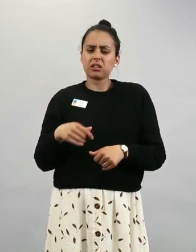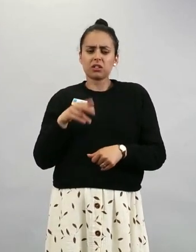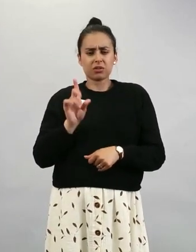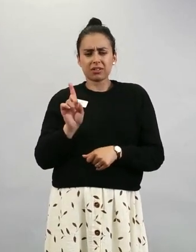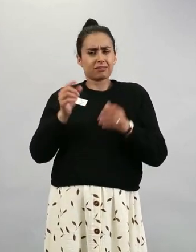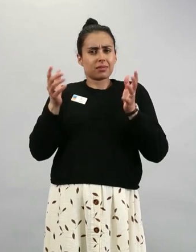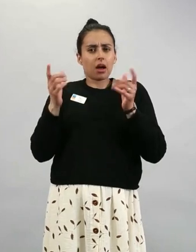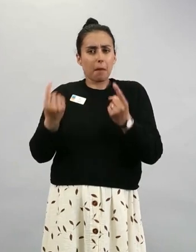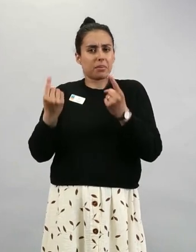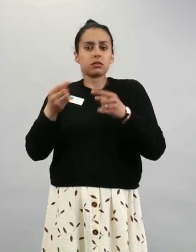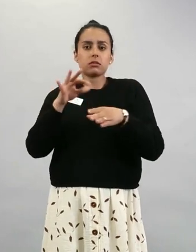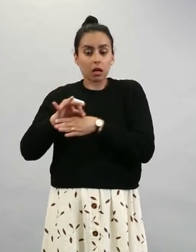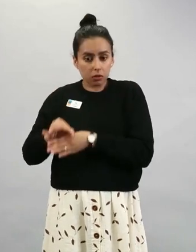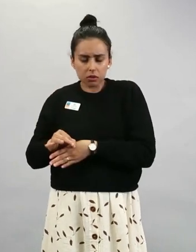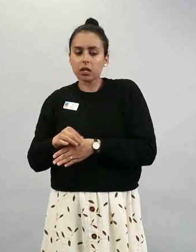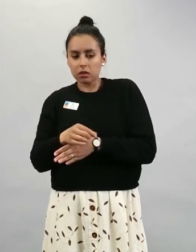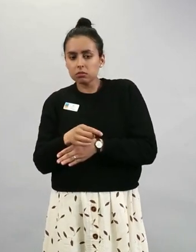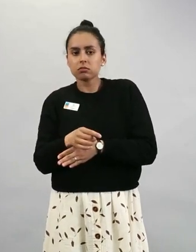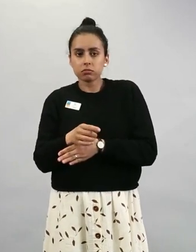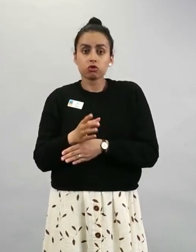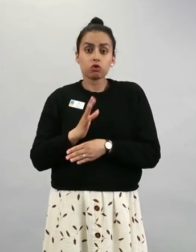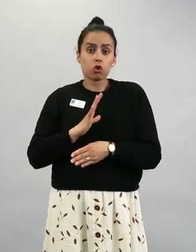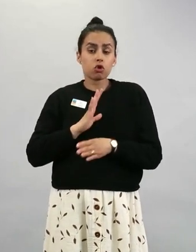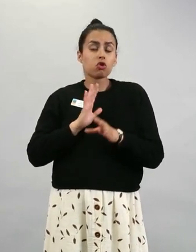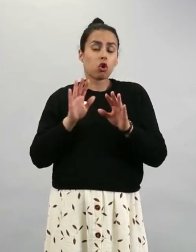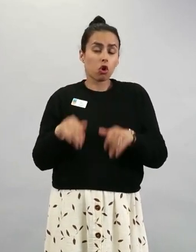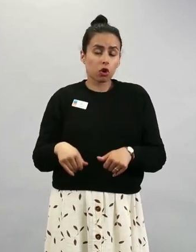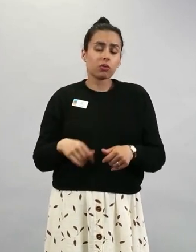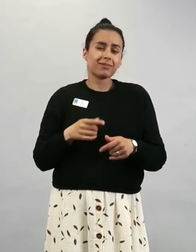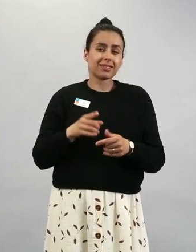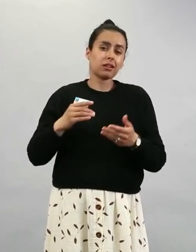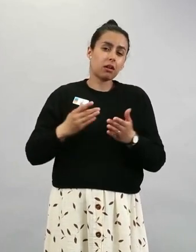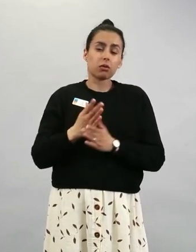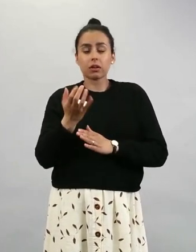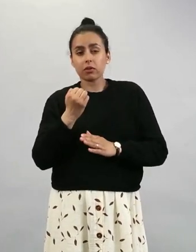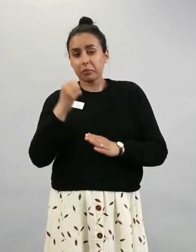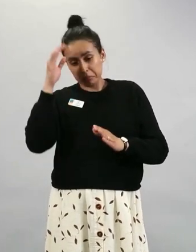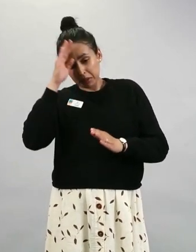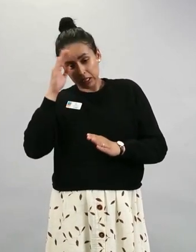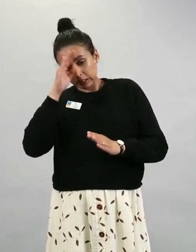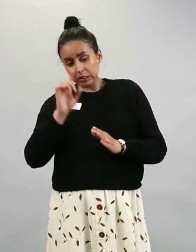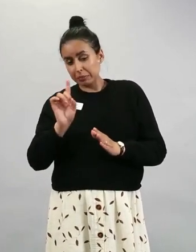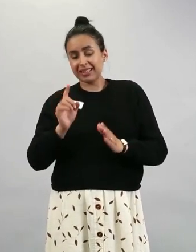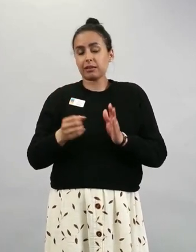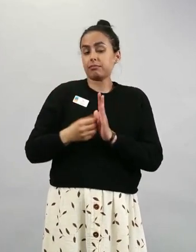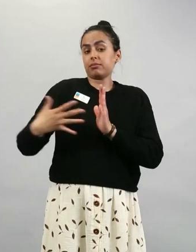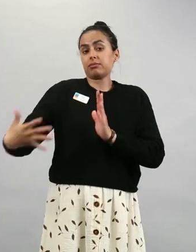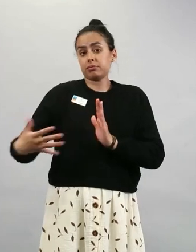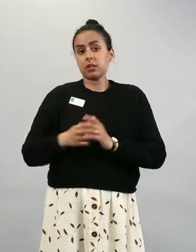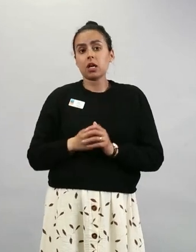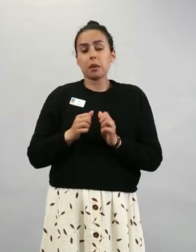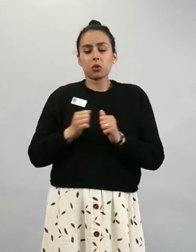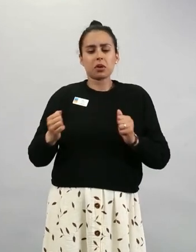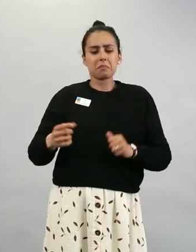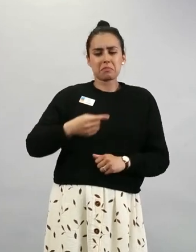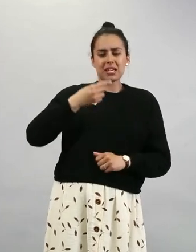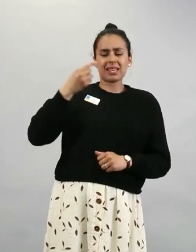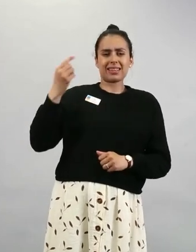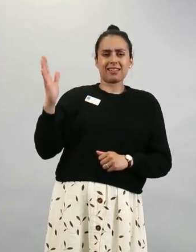löytämään sieltä signaaleita. Mutta pitkän ajan kuluttua tulevat